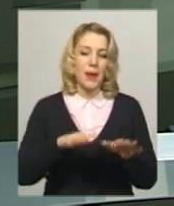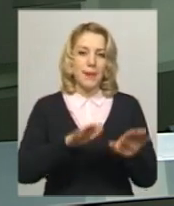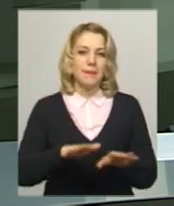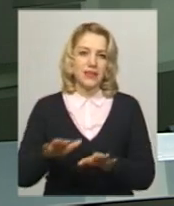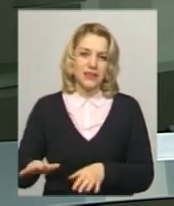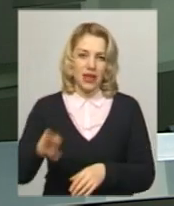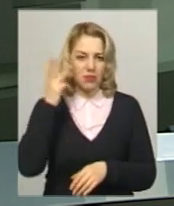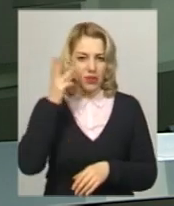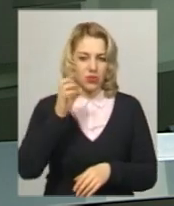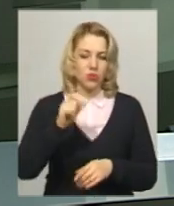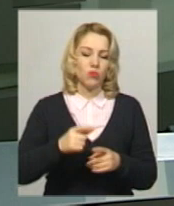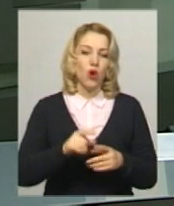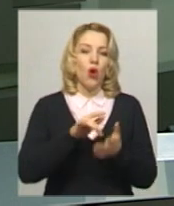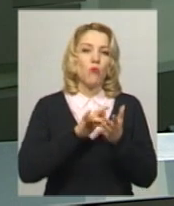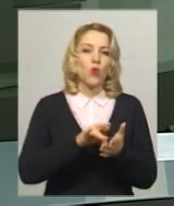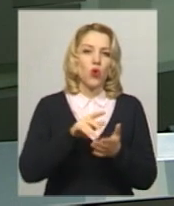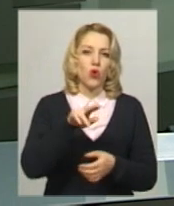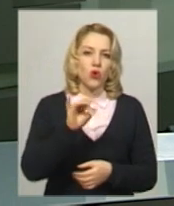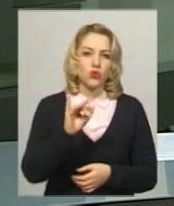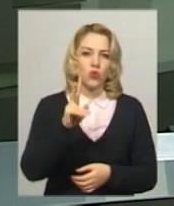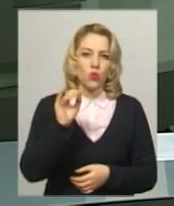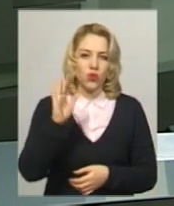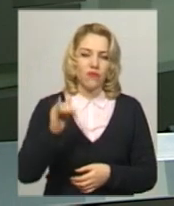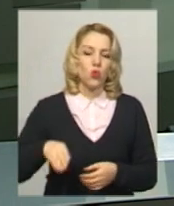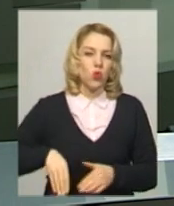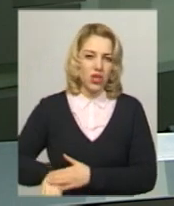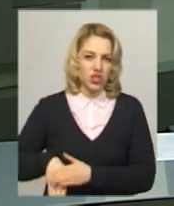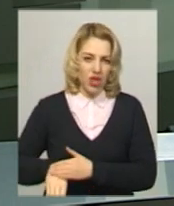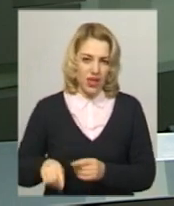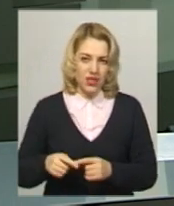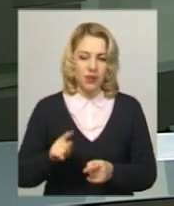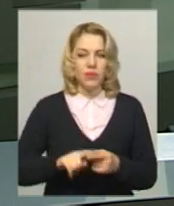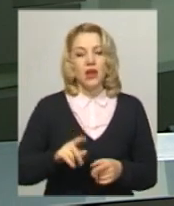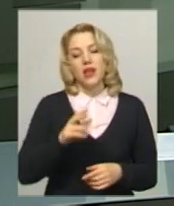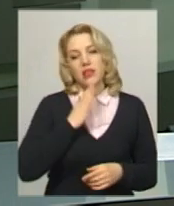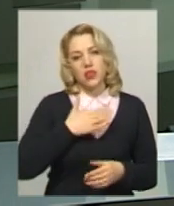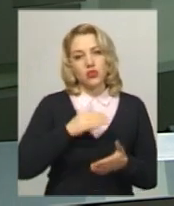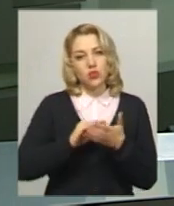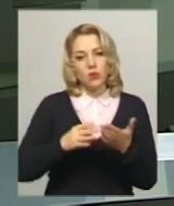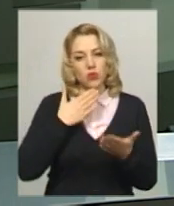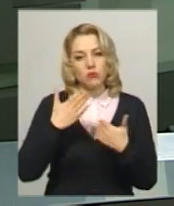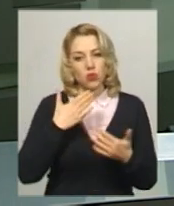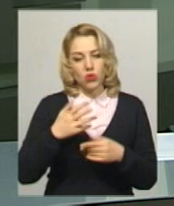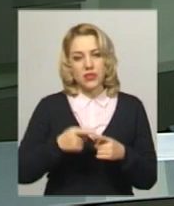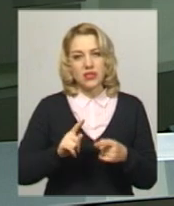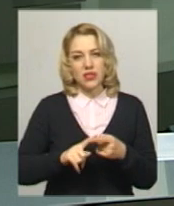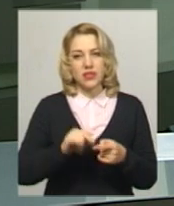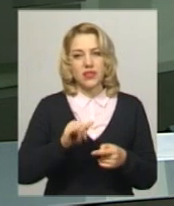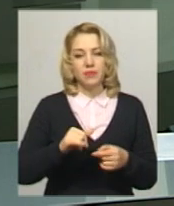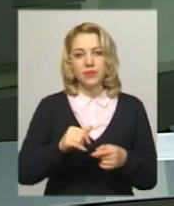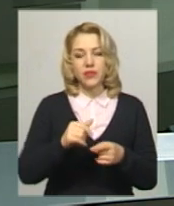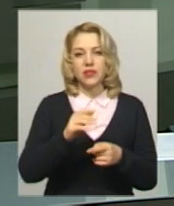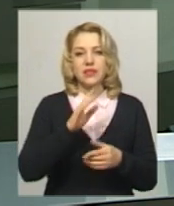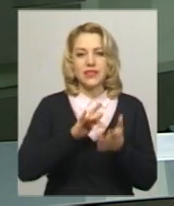кишені. До Всесвітнього дня екскурсовода Тетяна Ворожцова поспілкувалася з колишнім міліціонером, котрий 40 років, як має у власній кишені